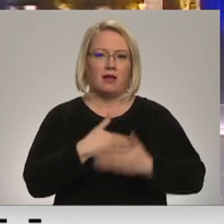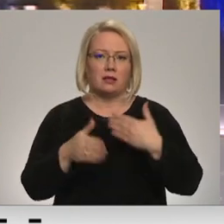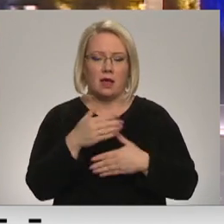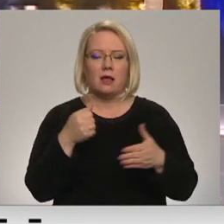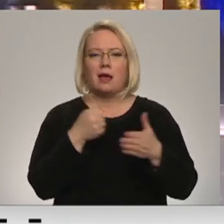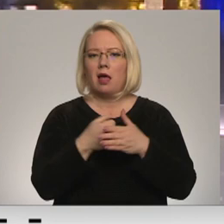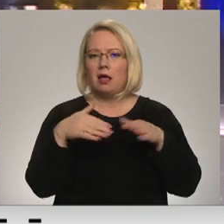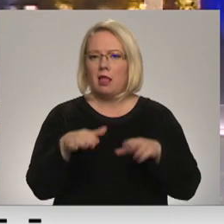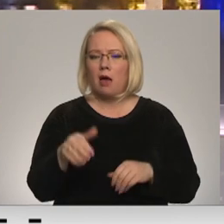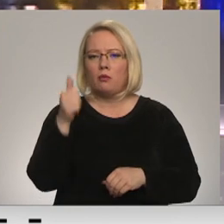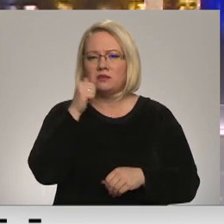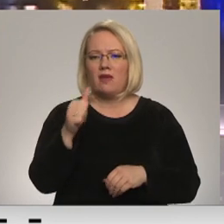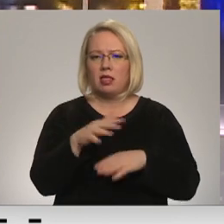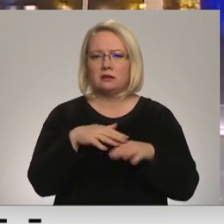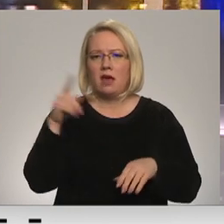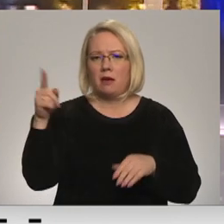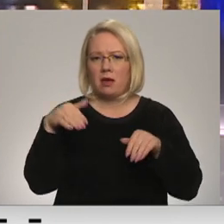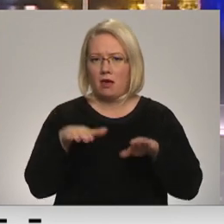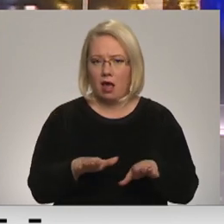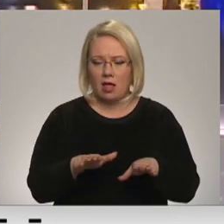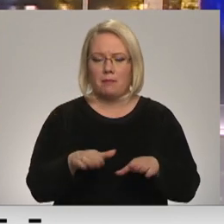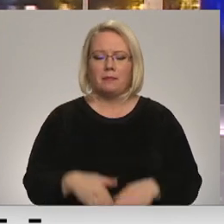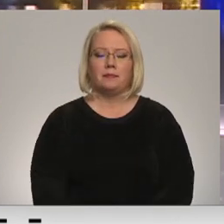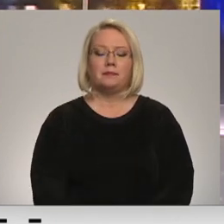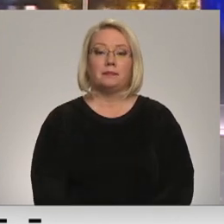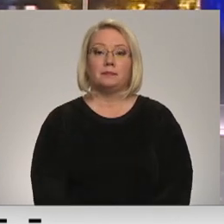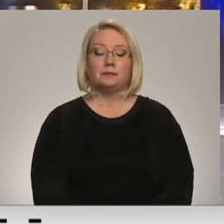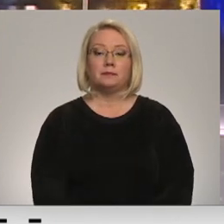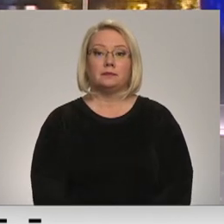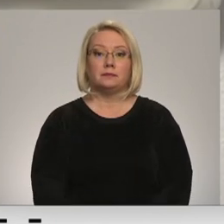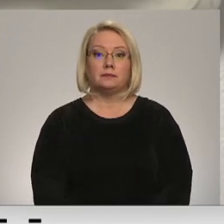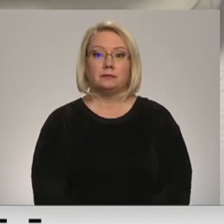lēmums vēl jāpieņem saimai un vairāk ziņas tāstīt viktānu strate.